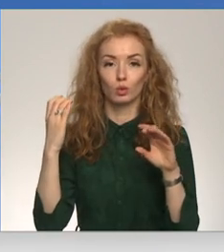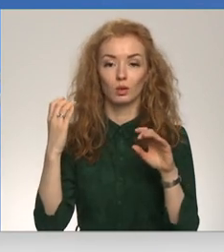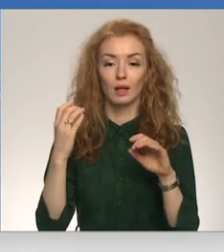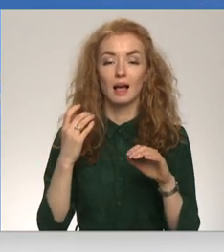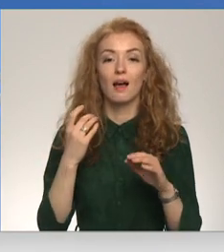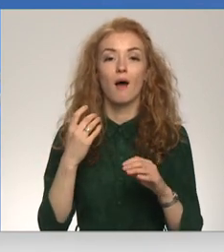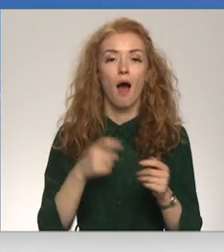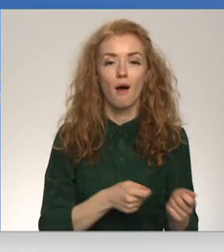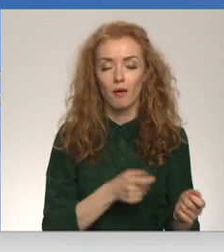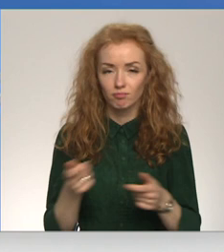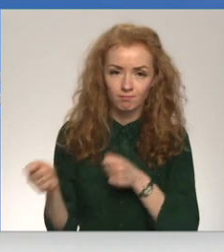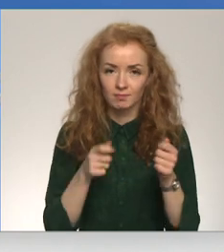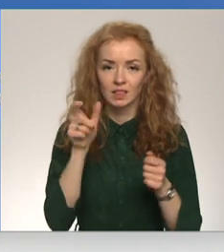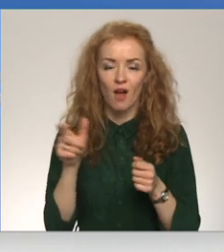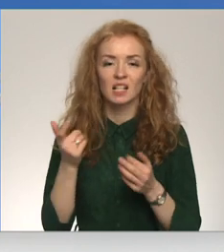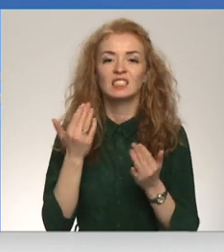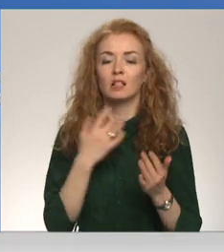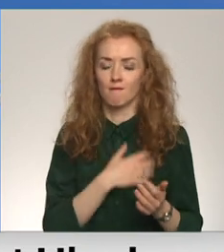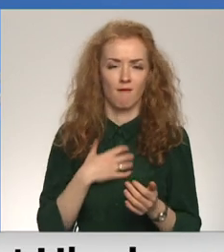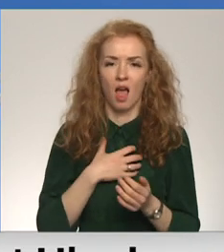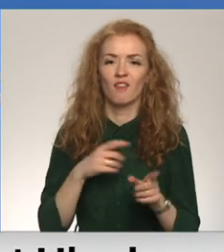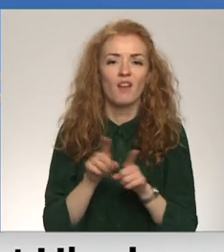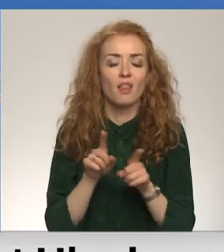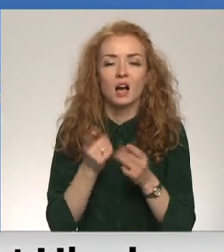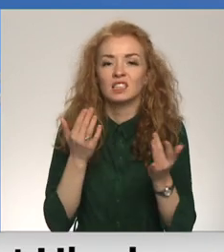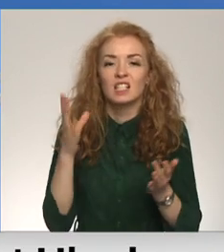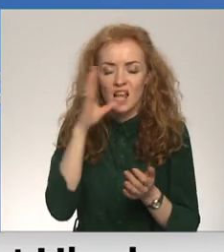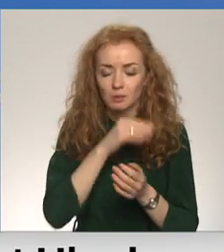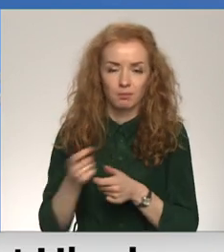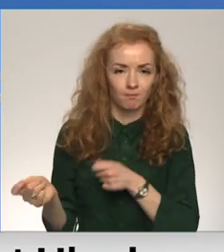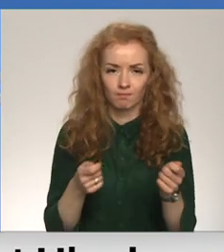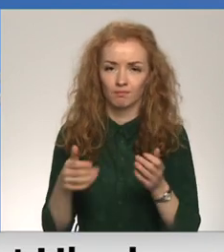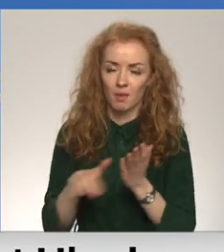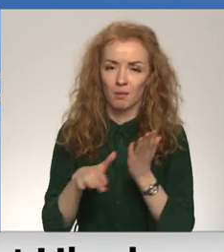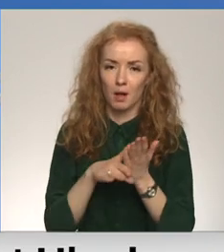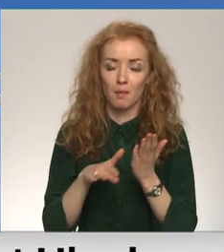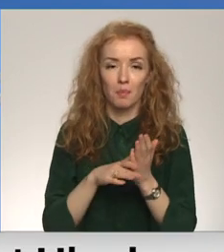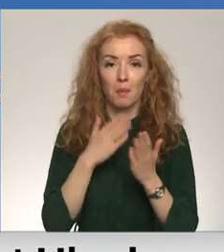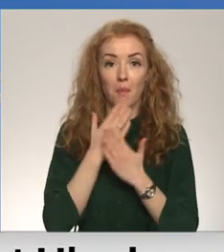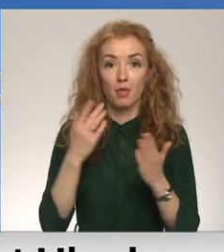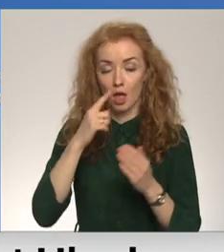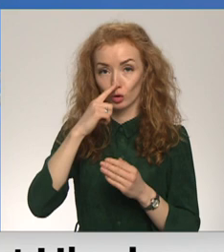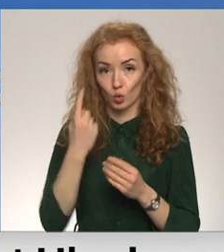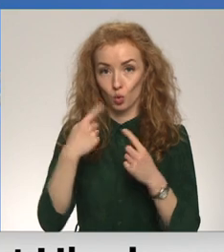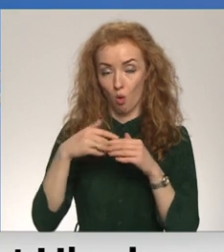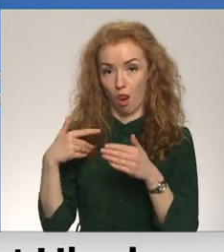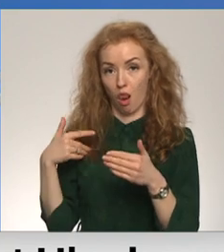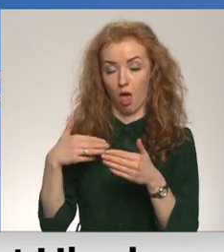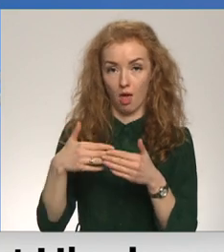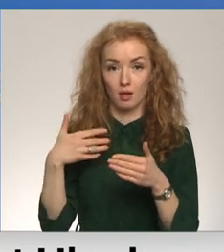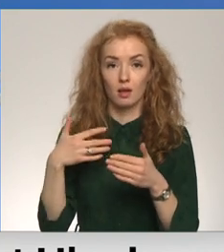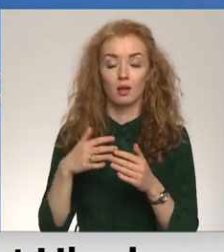nepieciešams un tik ilgi, cik tas būs iespējams, tā jūs varētu teikt. Šo burtisku pēdējo dažstundu laikā ir vairāk kārt